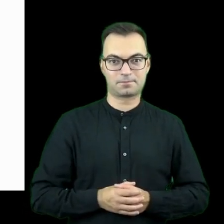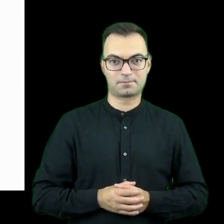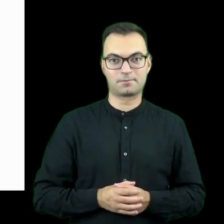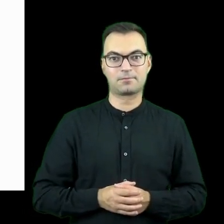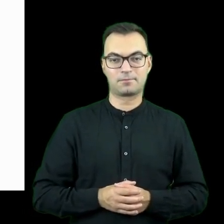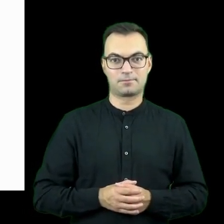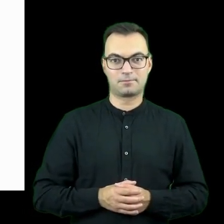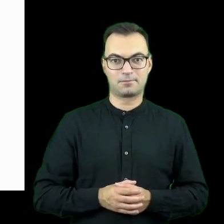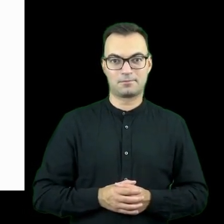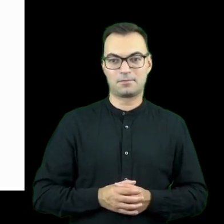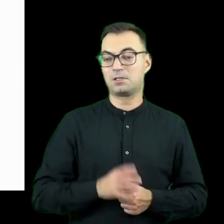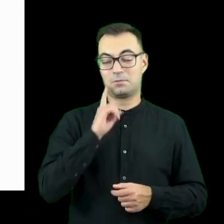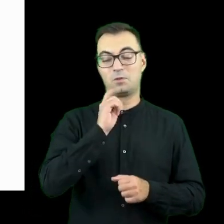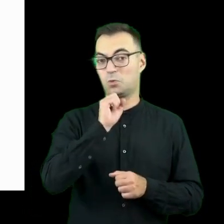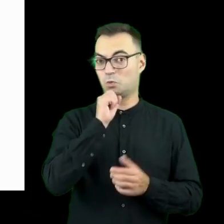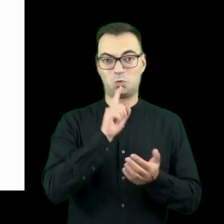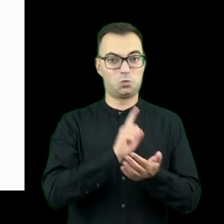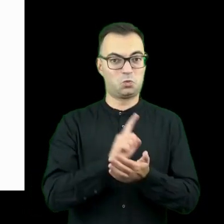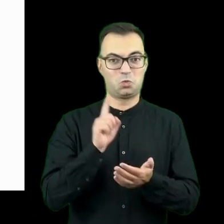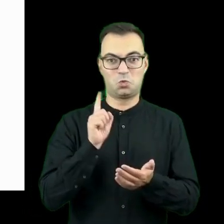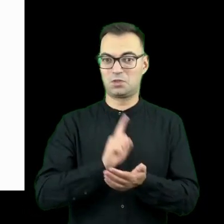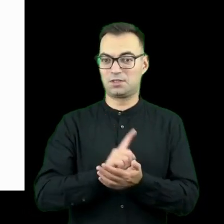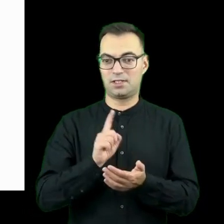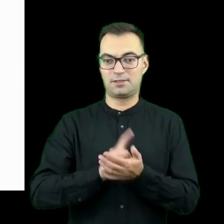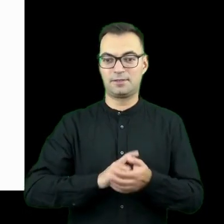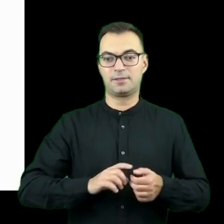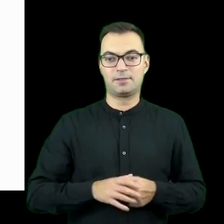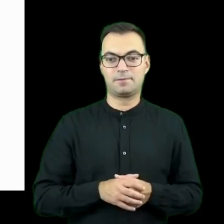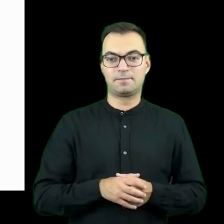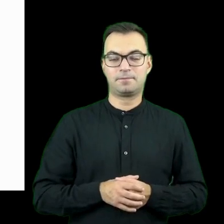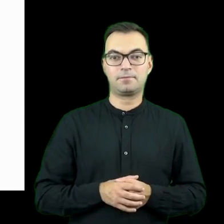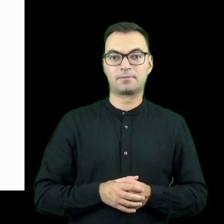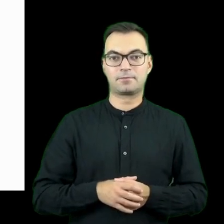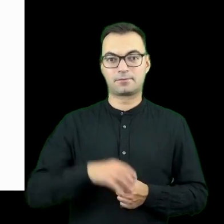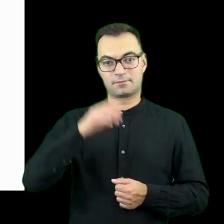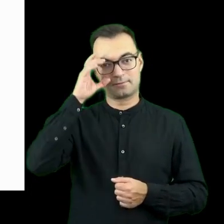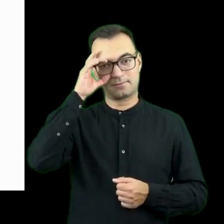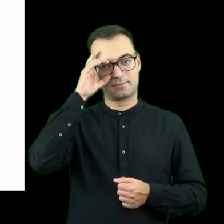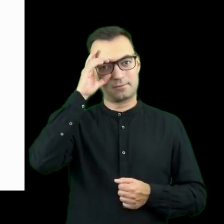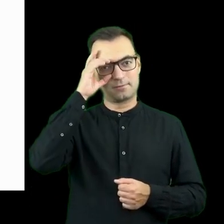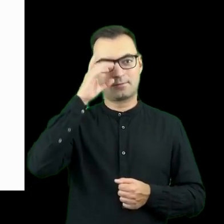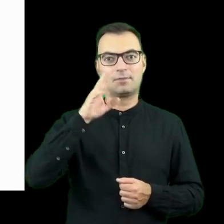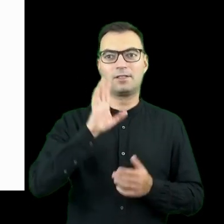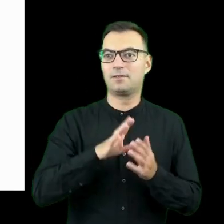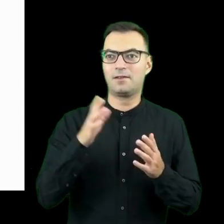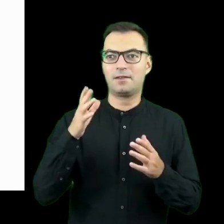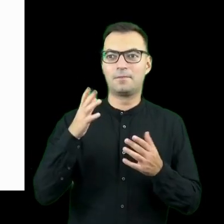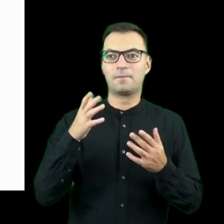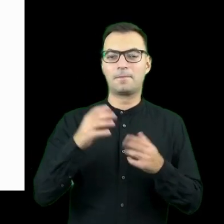To się okazało dużym sukcesem, zarówno takiej głębokości emocji, które zostały